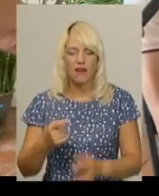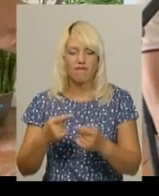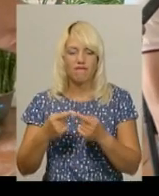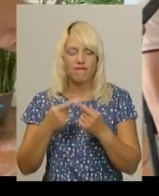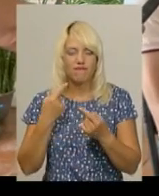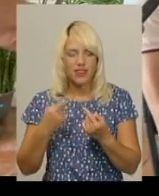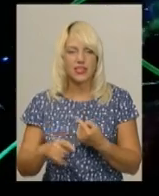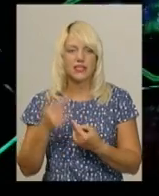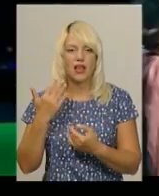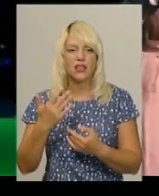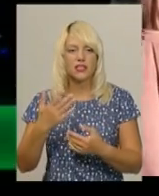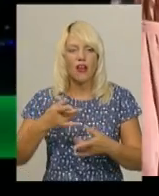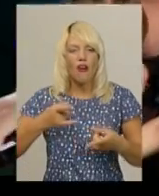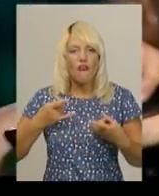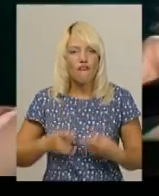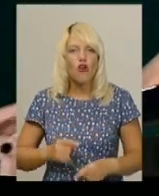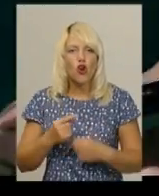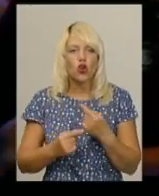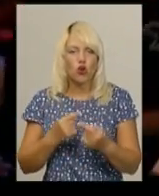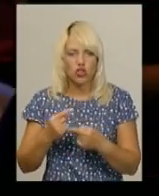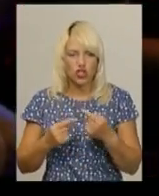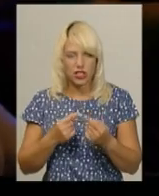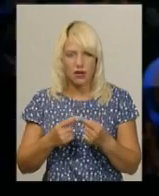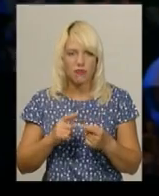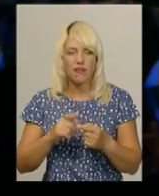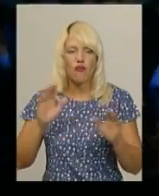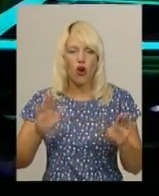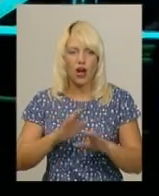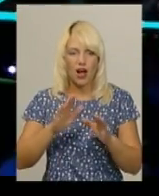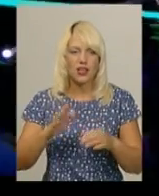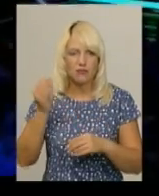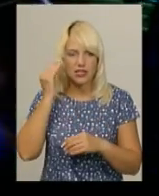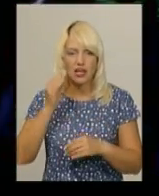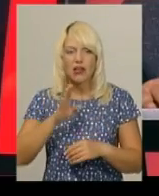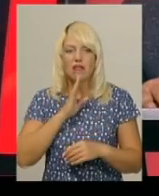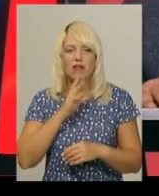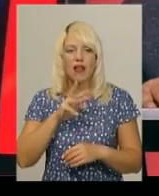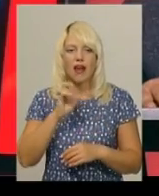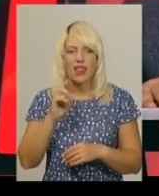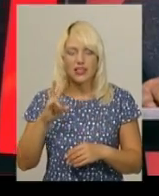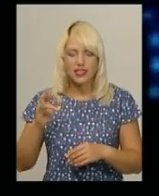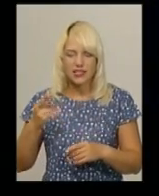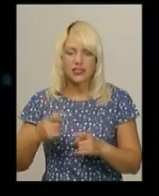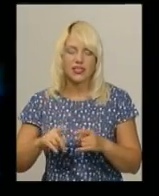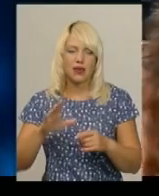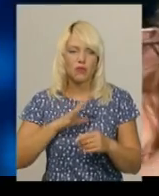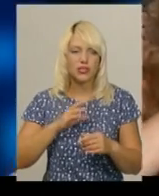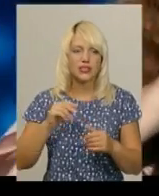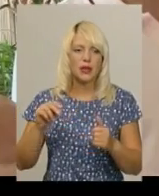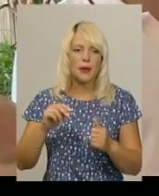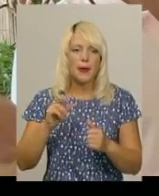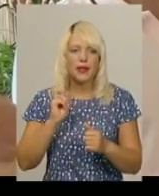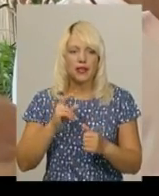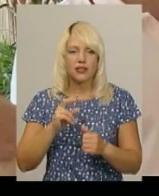вокальними здібностями. Учитель каже, Настя з малку ставилася серйозно до свого репертуару. Трошки було з перчинкою, з підбором